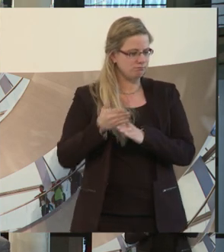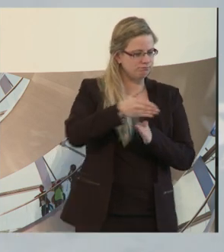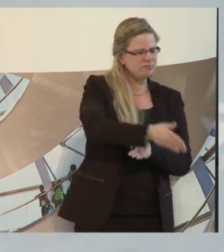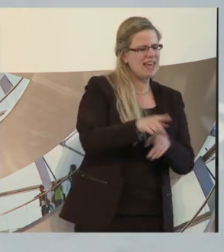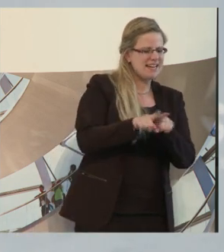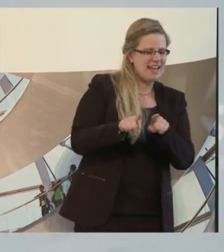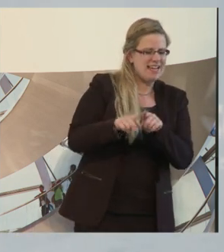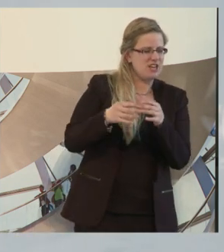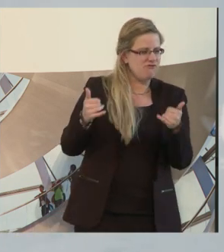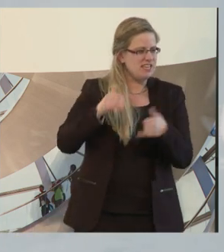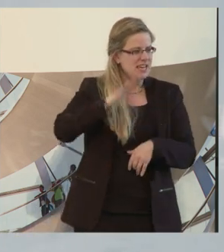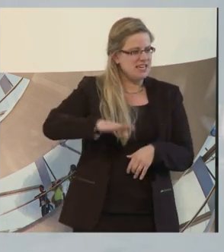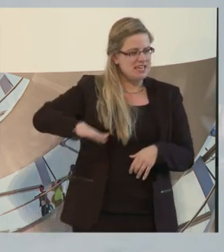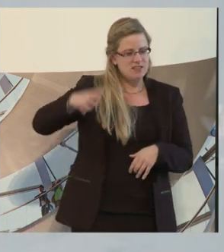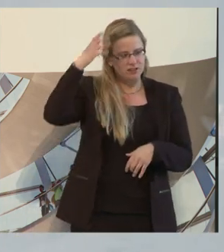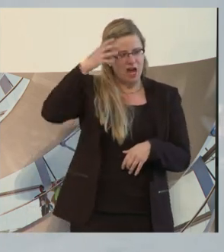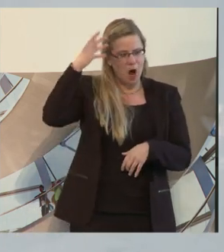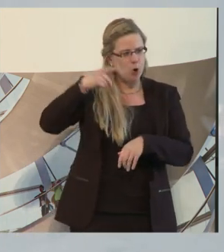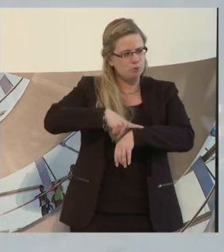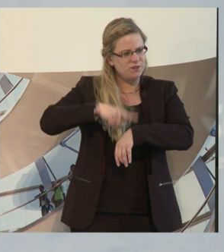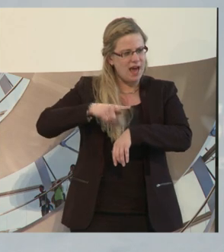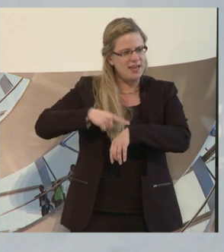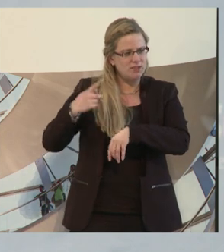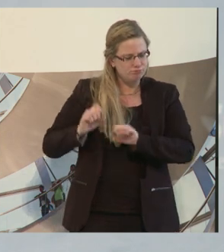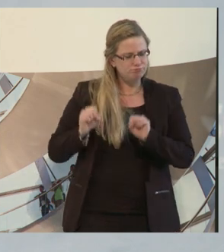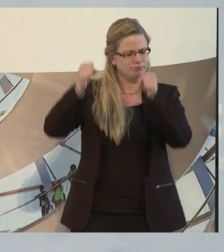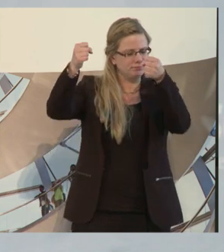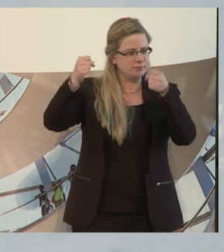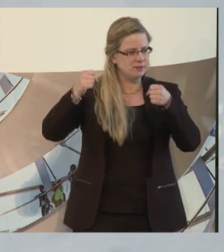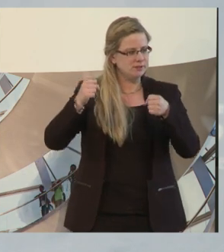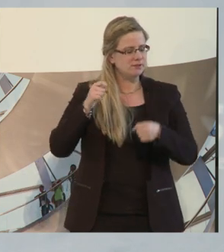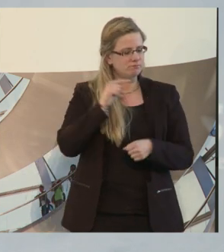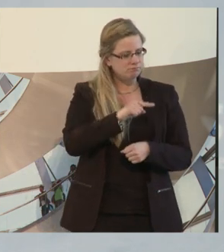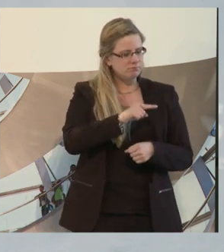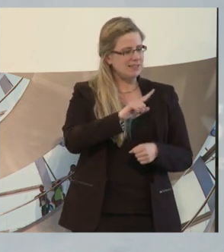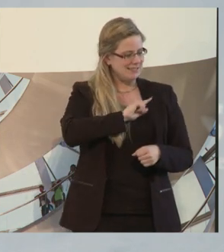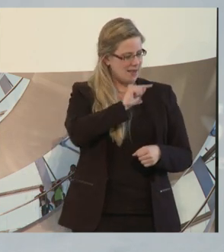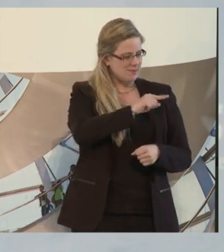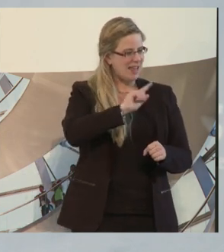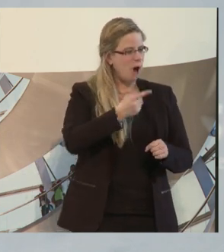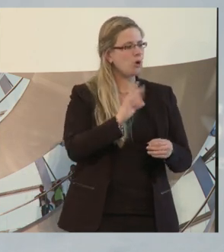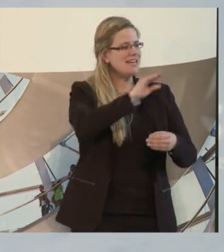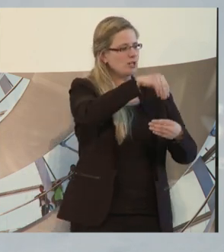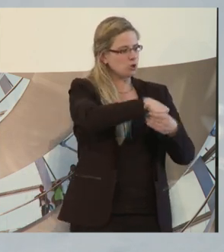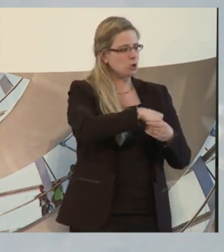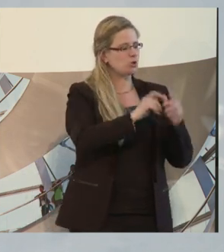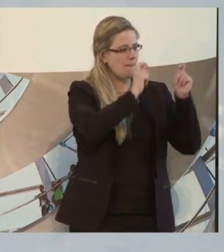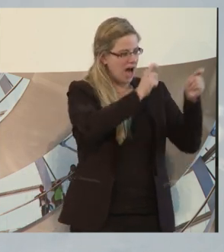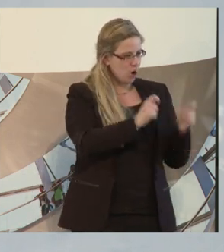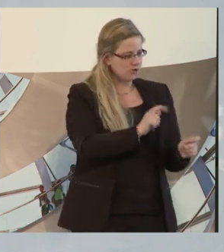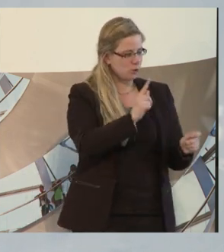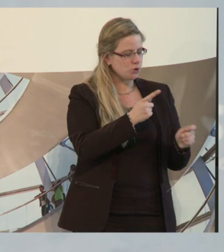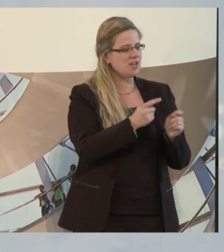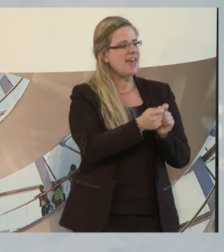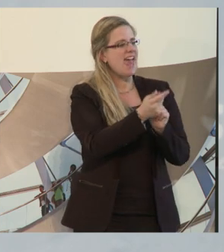zur gleichen Zeit gestartet. Da bin ich mittlerweile Inklusionsbeauftragter, auch im erweiterten Vorstand